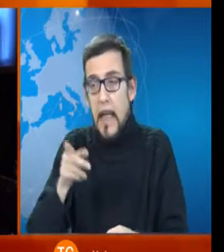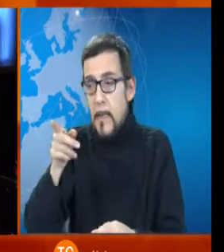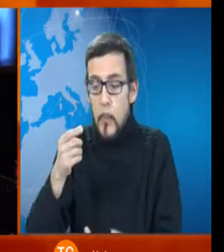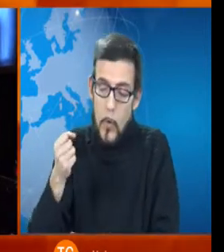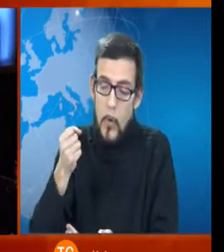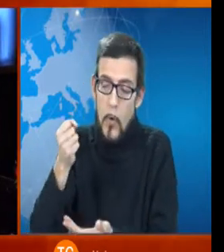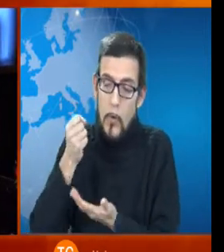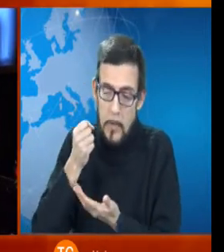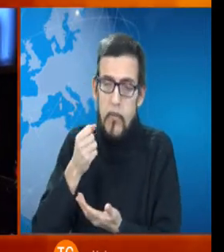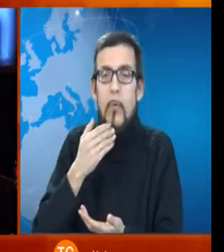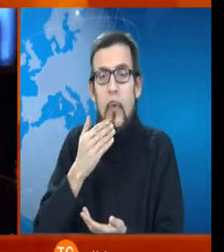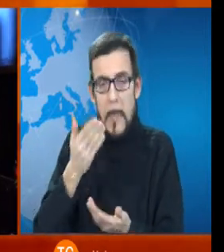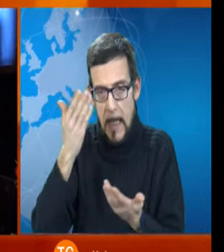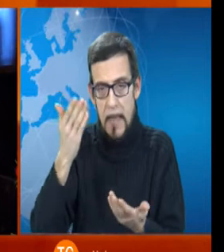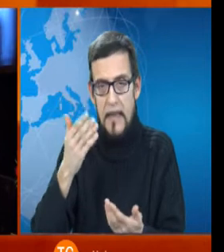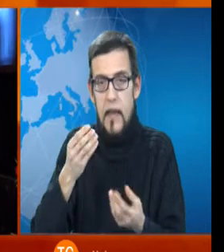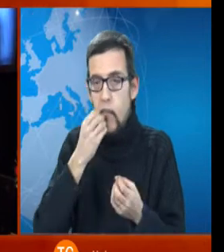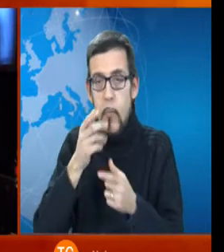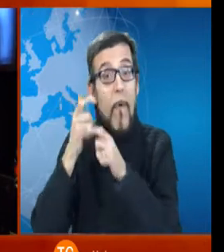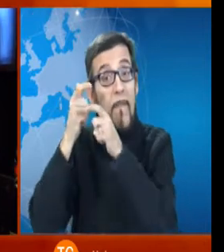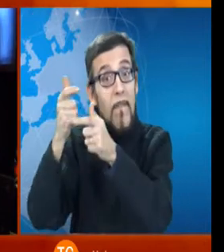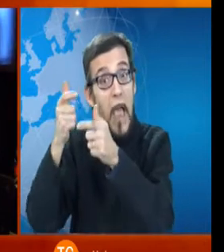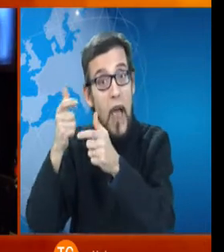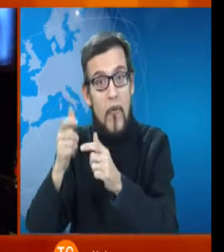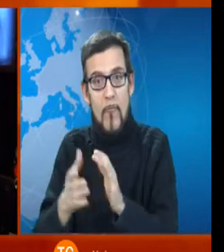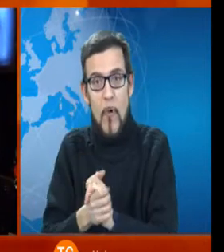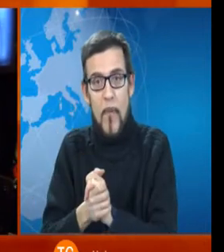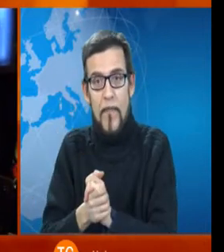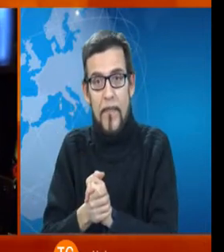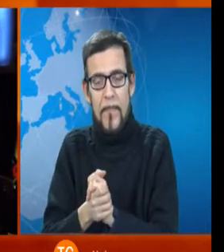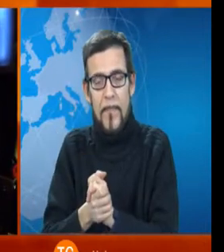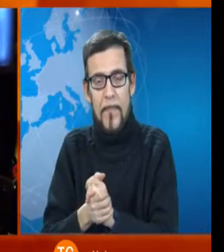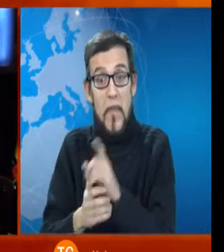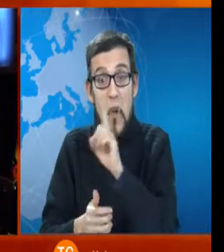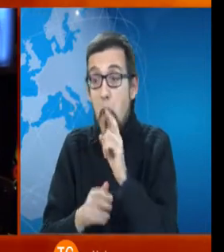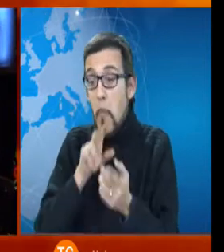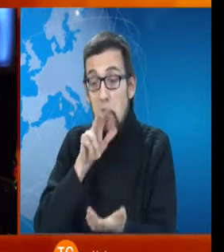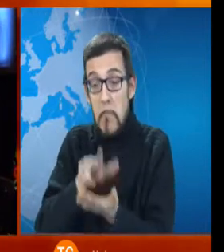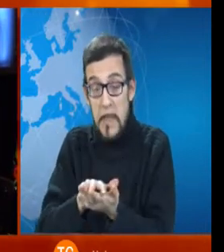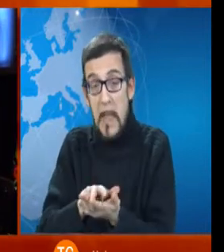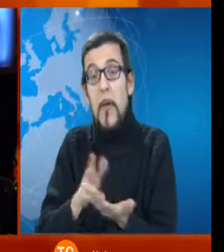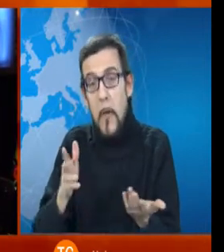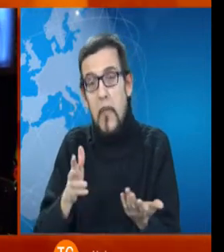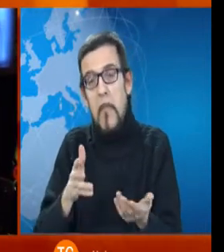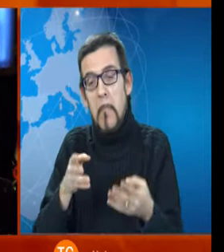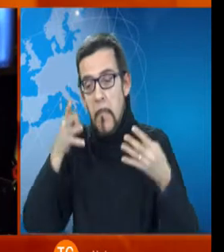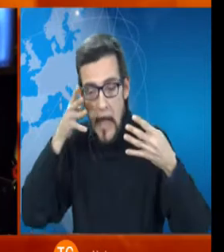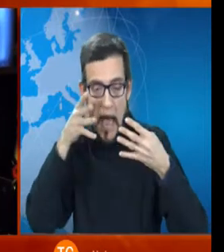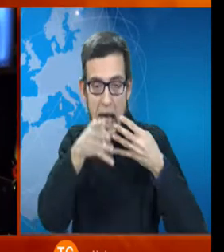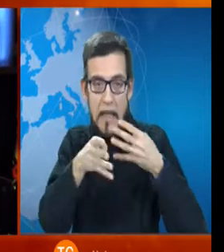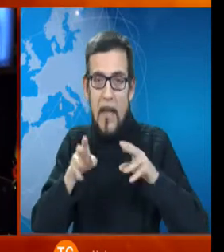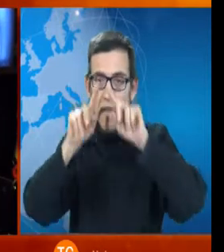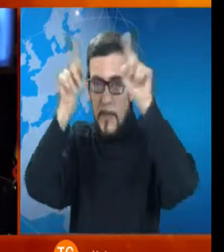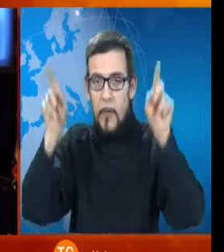Pierluigi grazie a voi e buon viaggio naturalmente certo, un viaggio non misterioso, non esoterico ma attraverso il tubo cattodico della